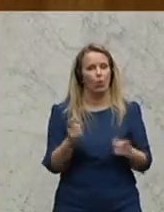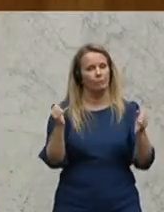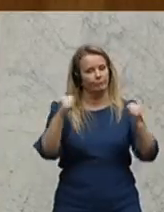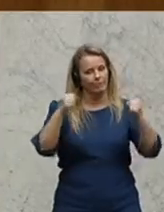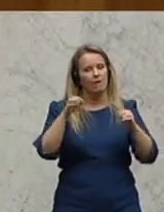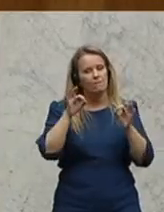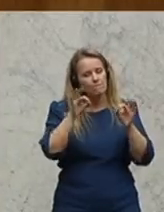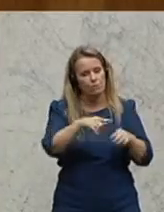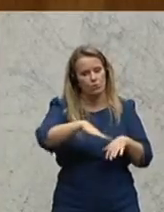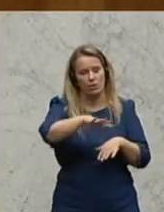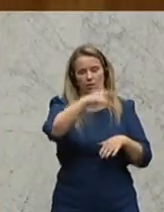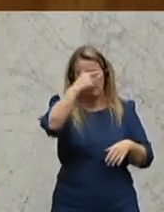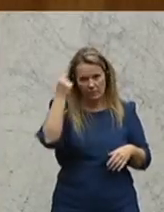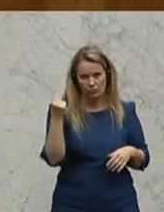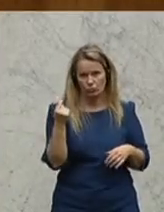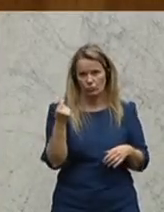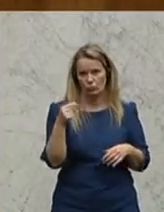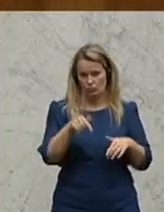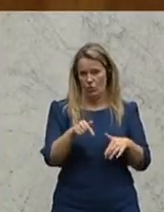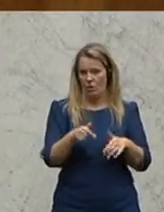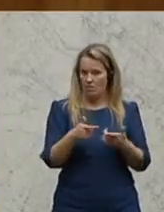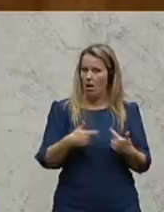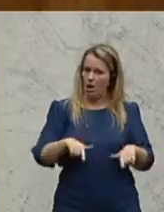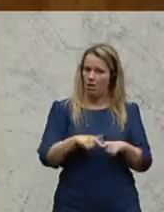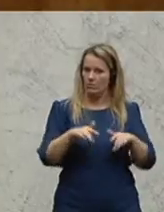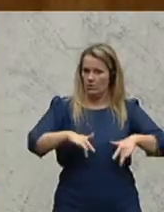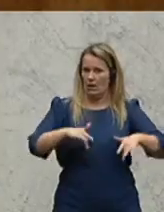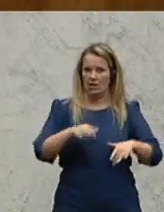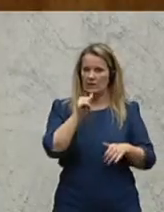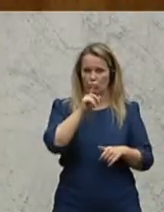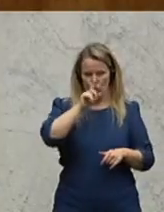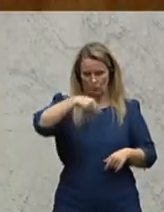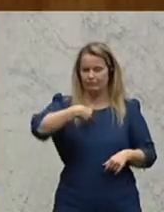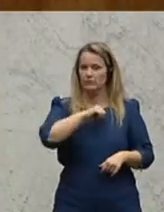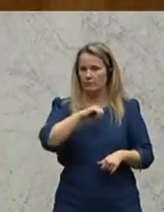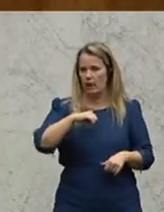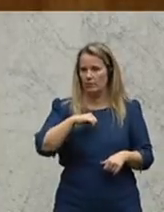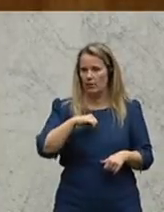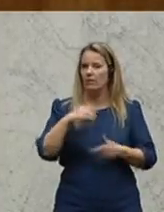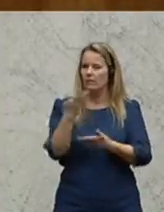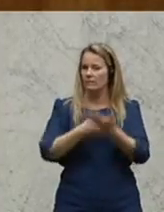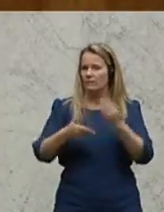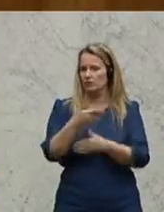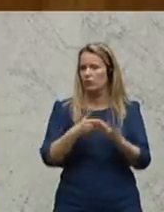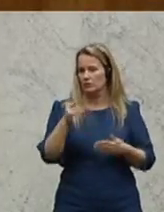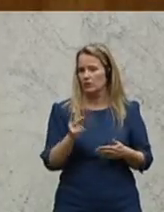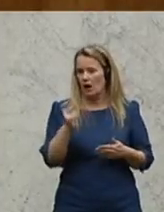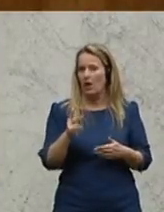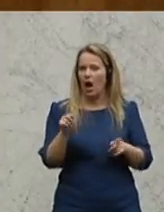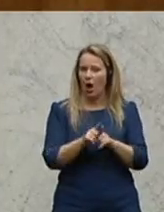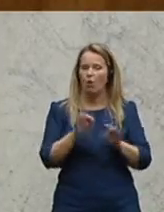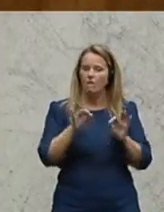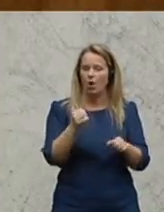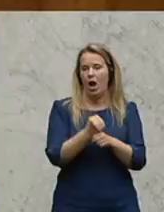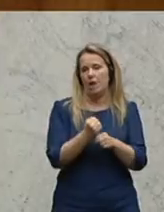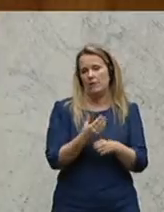dass Sie für die Menschen hier im Land da sein sollten und nicht für sich selbst, dass die Wirtschaftskammer auch für die